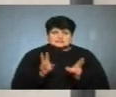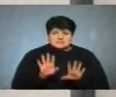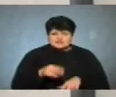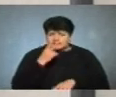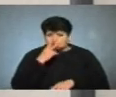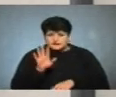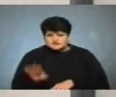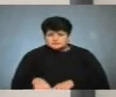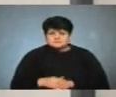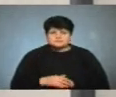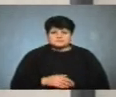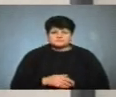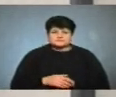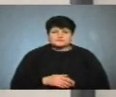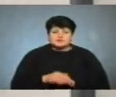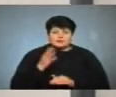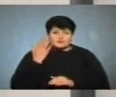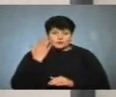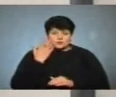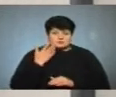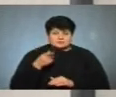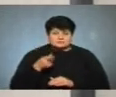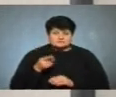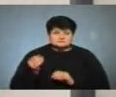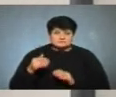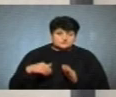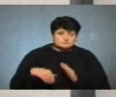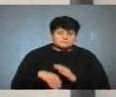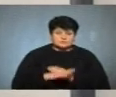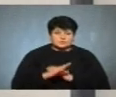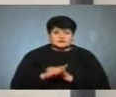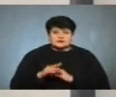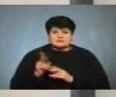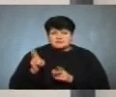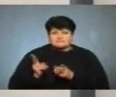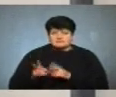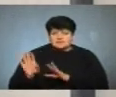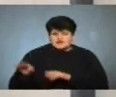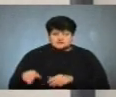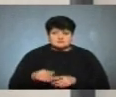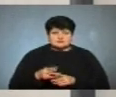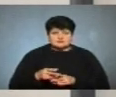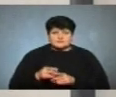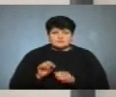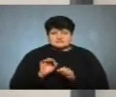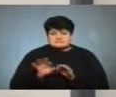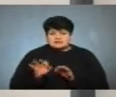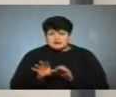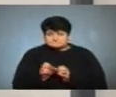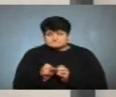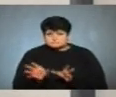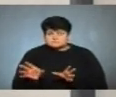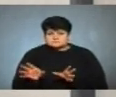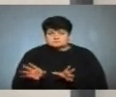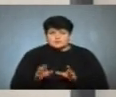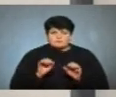нагляду, і коли покидаєте, наприклад, куспіч і там вариться їжа, відповідно, може і іскра випасти, і